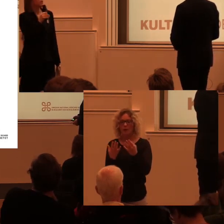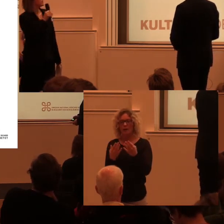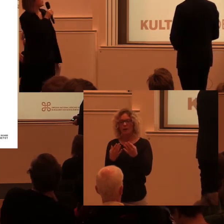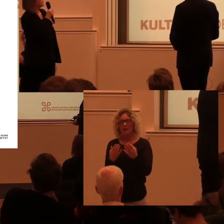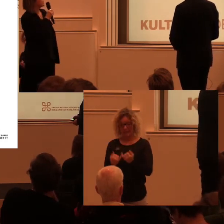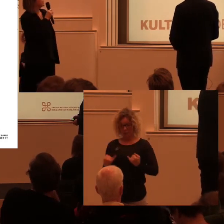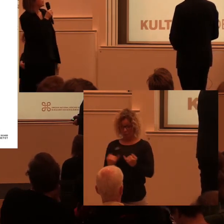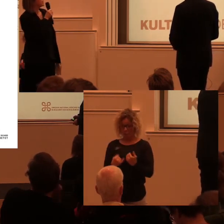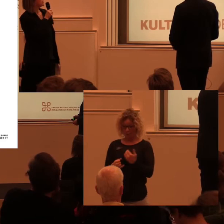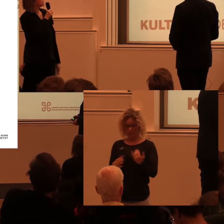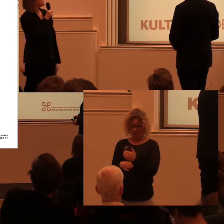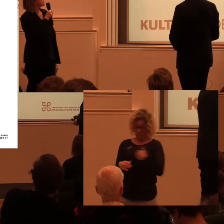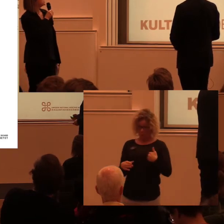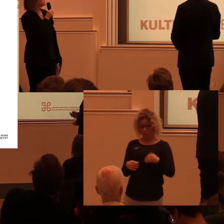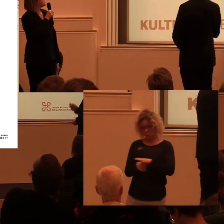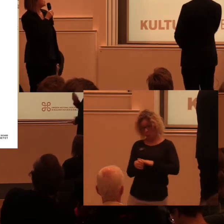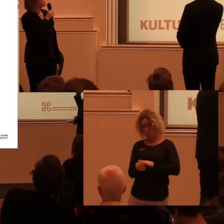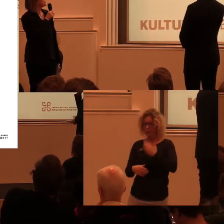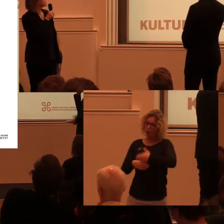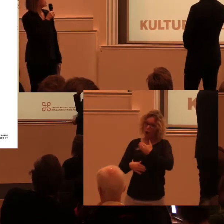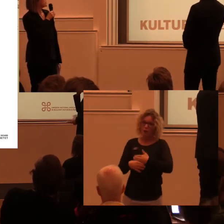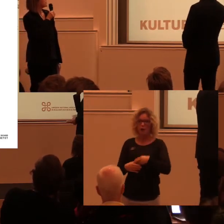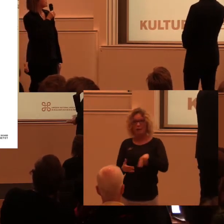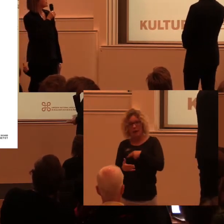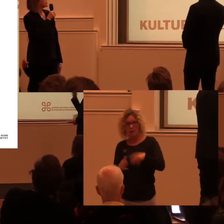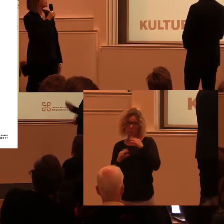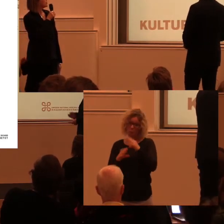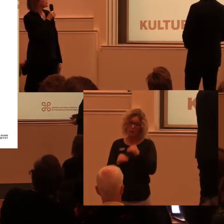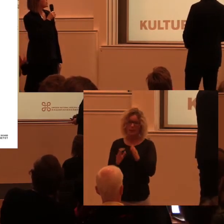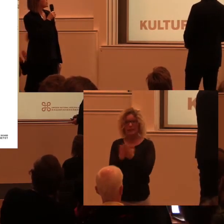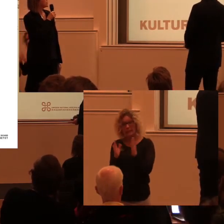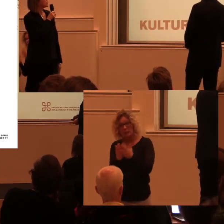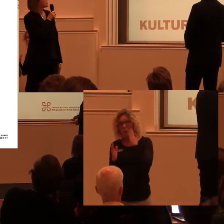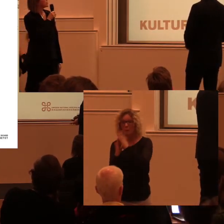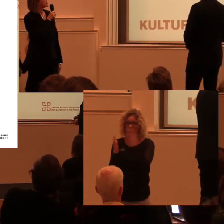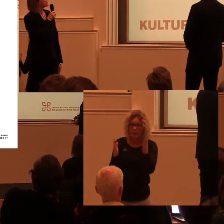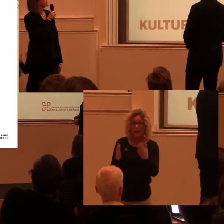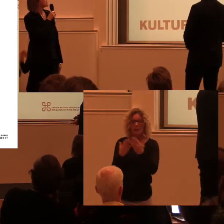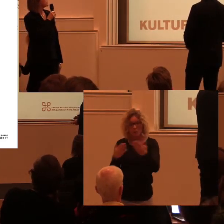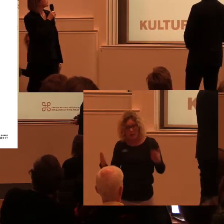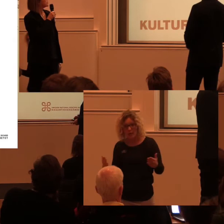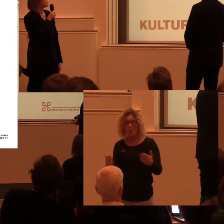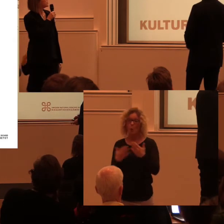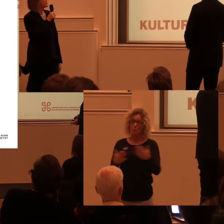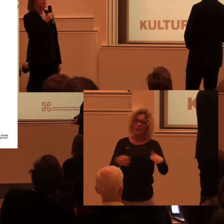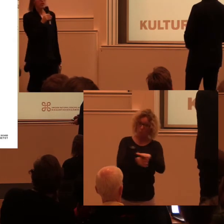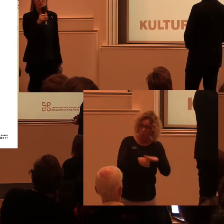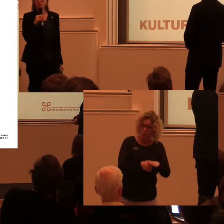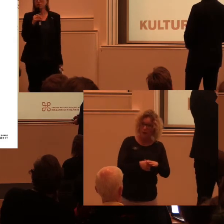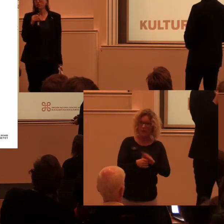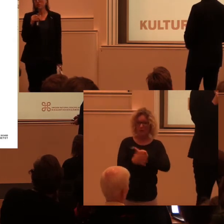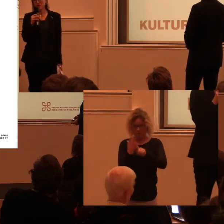områden, teater, dans, musik, litteratur, bibliotek, museer och utställningsområden